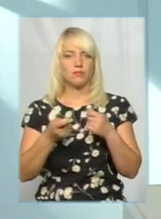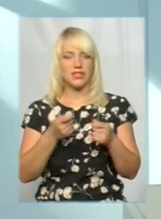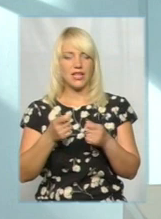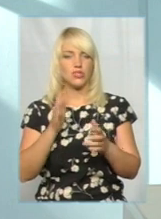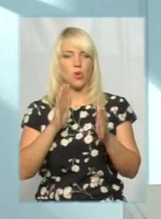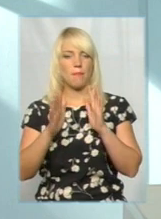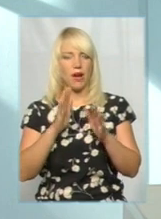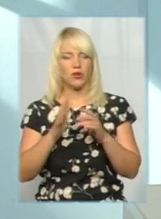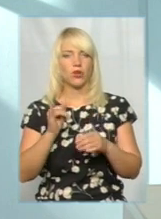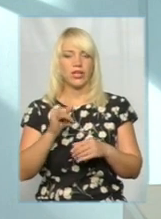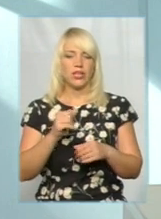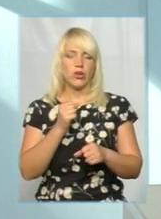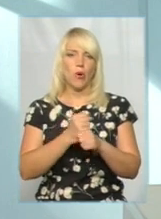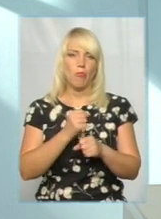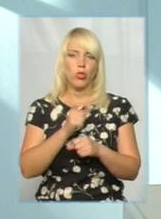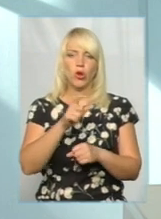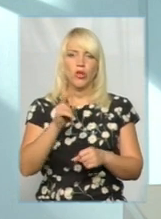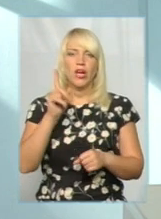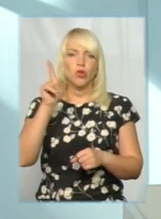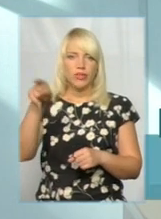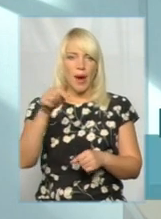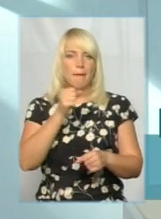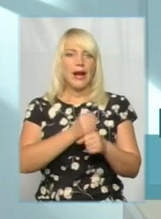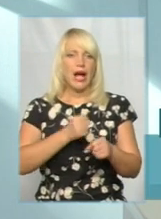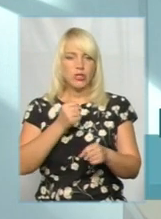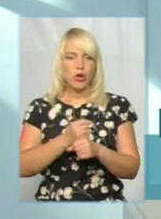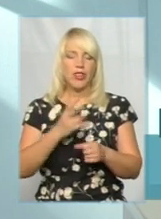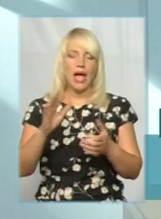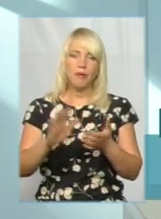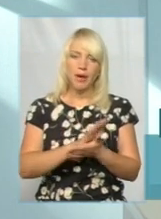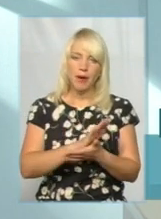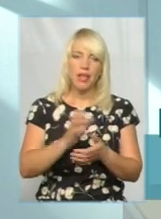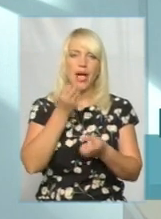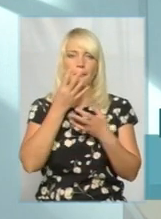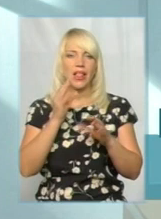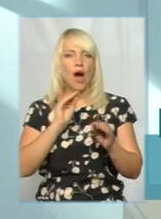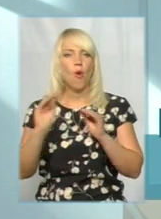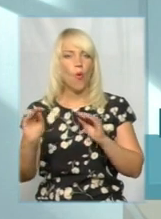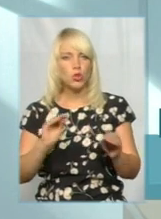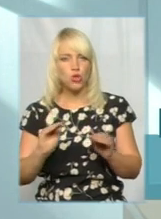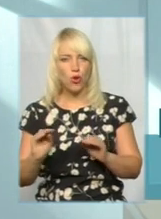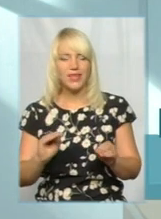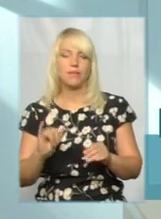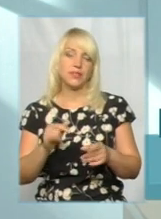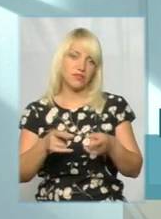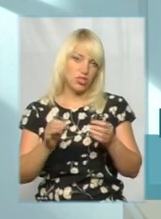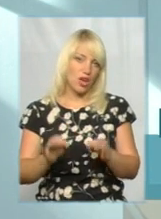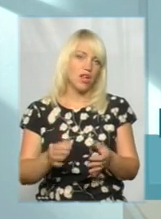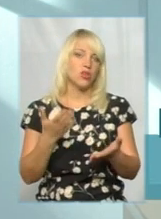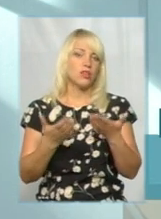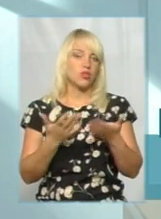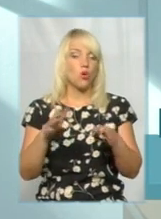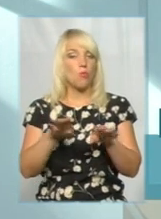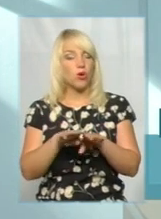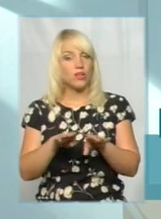оцінюють роботу людей, які працюють над прибиранням, над благоустроєм. І, звичайно, якщо порівнювати